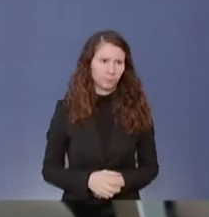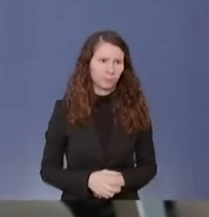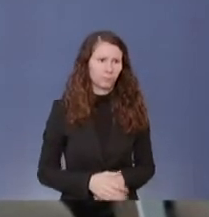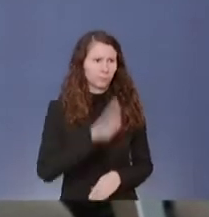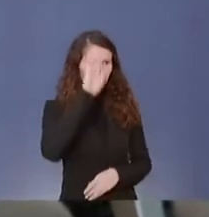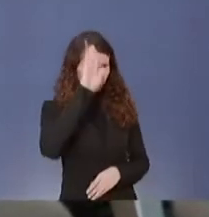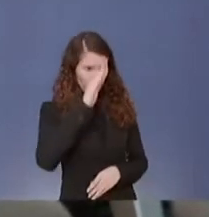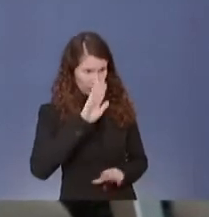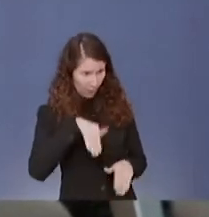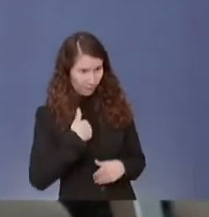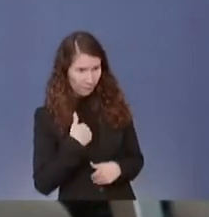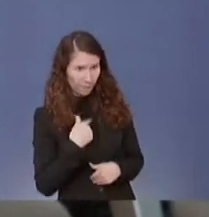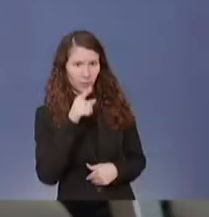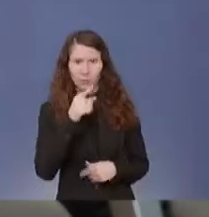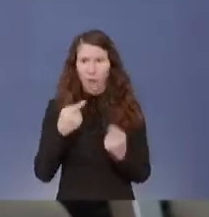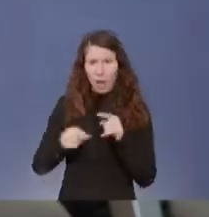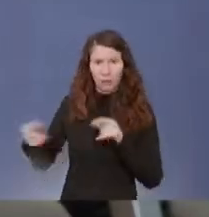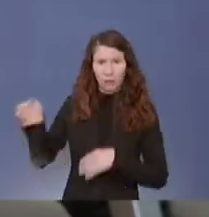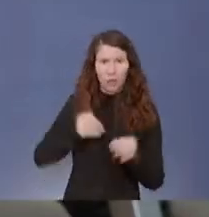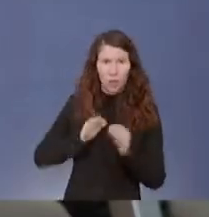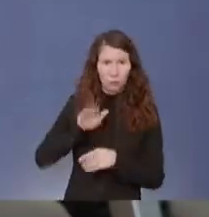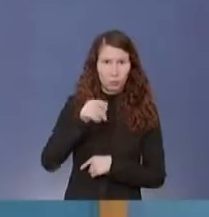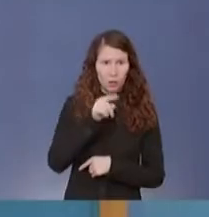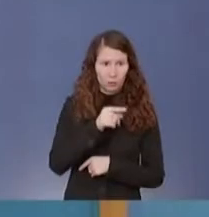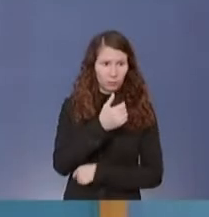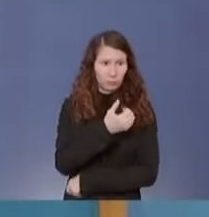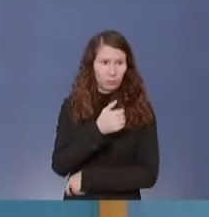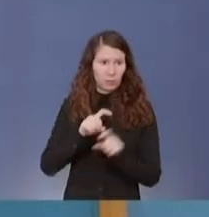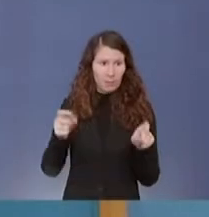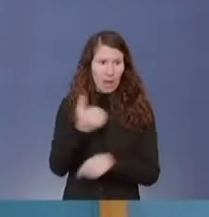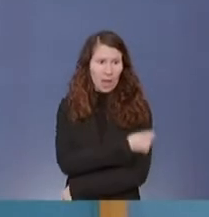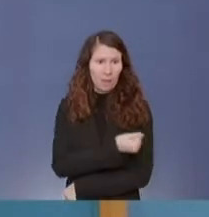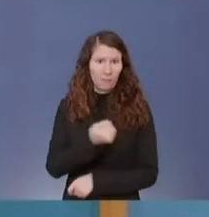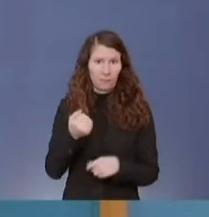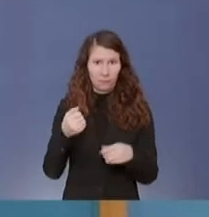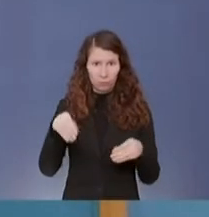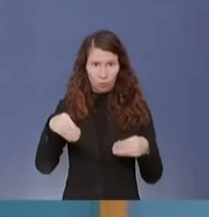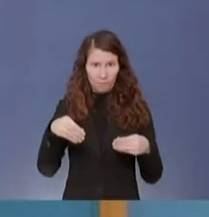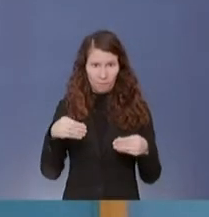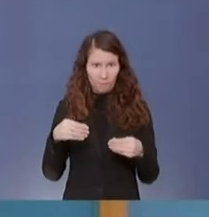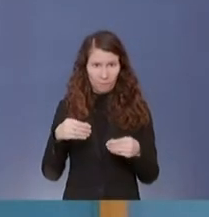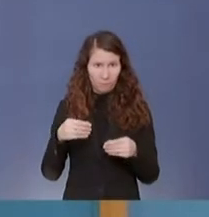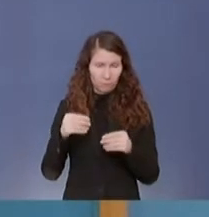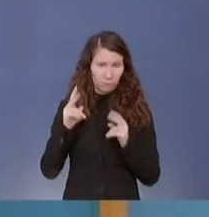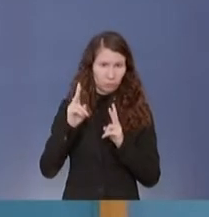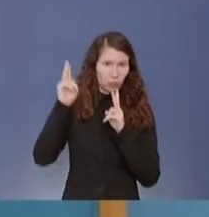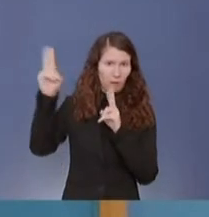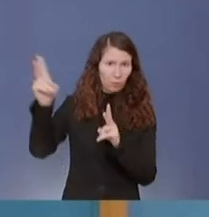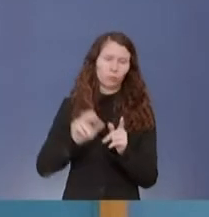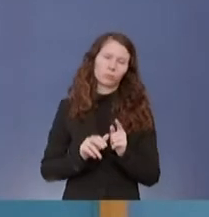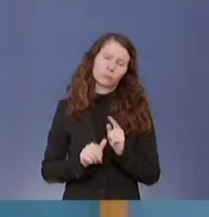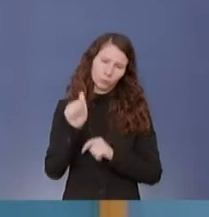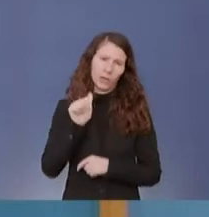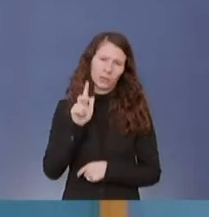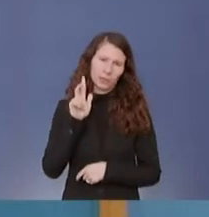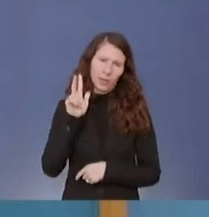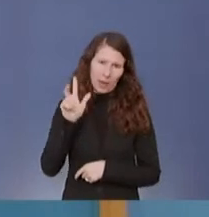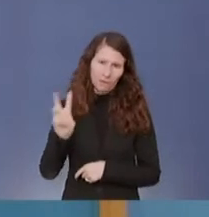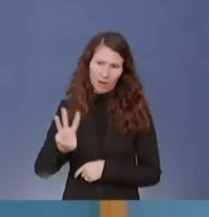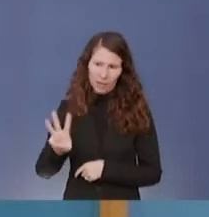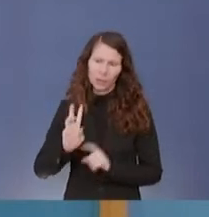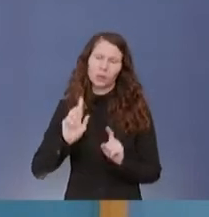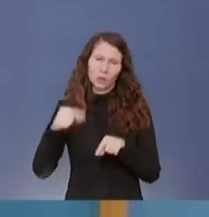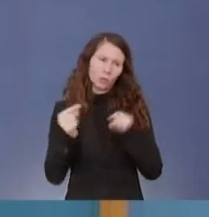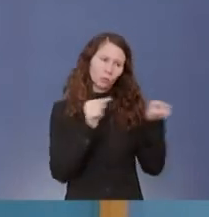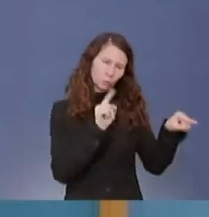habe ich noch... Ja, gibt es noch andere Fragen zu der Frage, Thema Impfstoffbeschaffung? Herr Wackelt hat noch eine Frage zu Impfstoffbeschaffung. Erst mal Herr Wackelt dran, dann dürfen Sie gleich nochmal. Herr Wackelt.